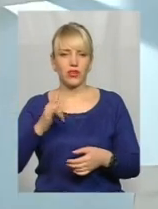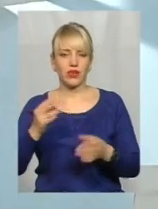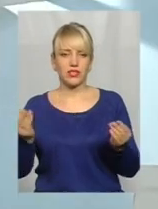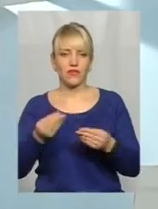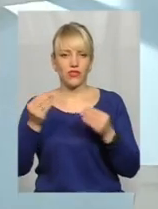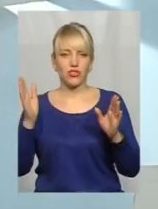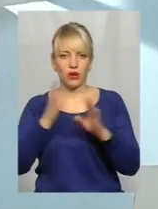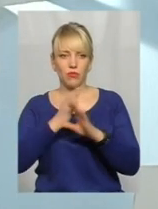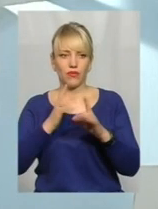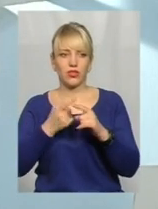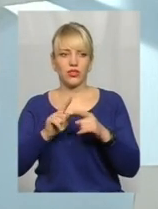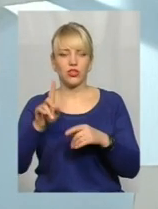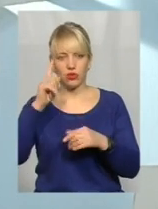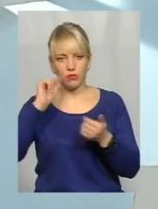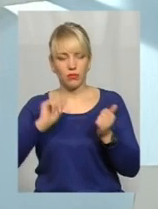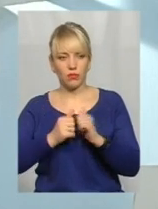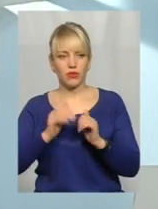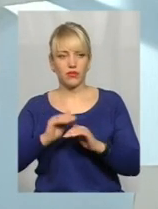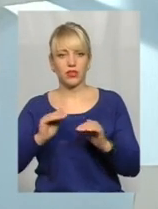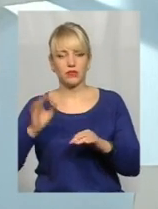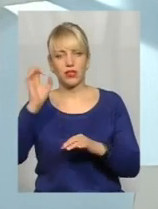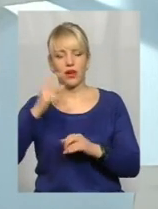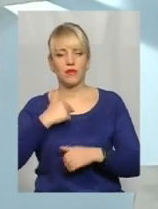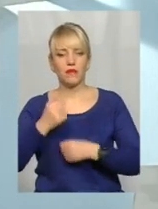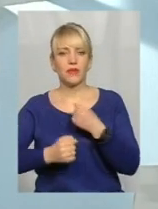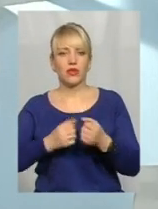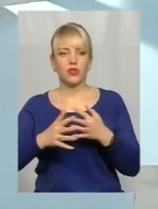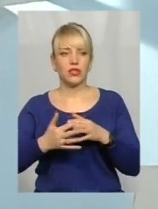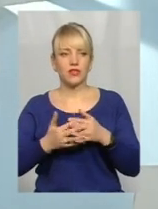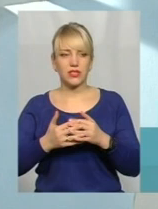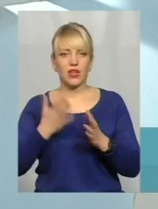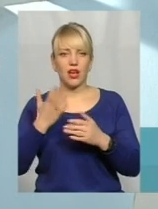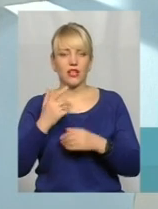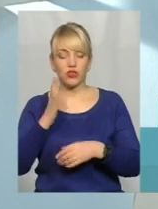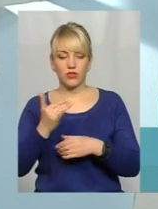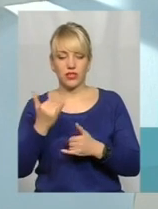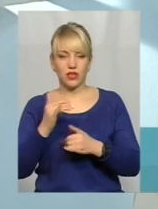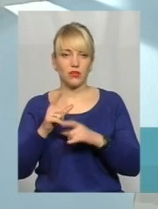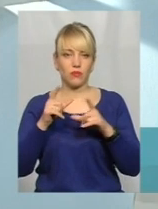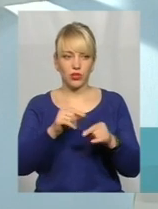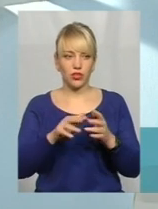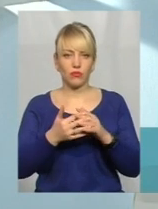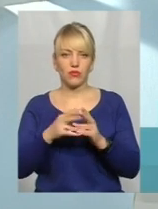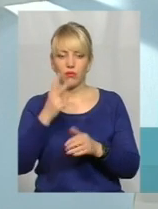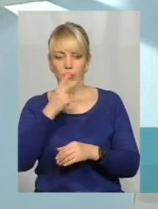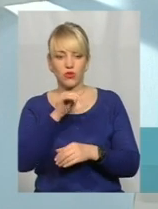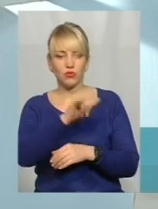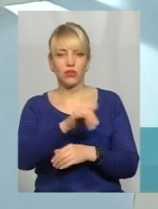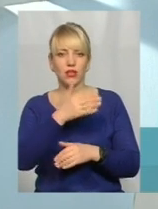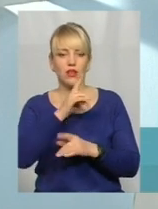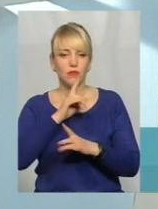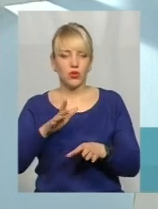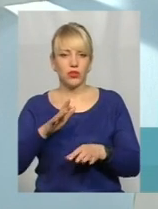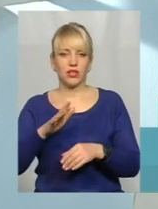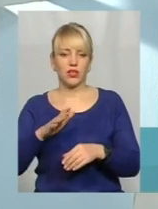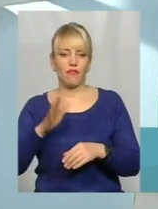Це те, що ми пам'ятаємо в дитинстві, там, як бігали в селі десь. Але зараз навіть, якщо поїдемо в те саме село, бачимо, що там вже води немає, річки пересохли. Я